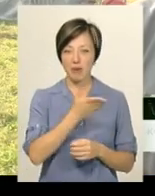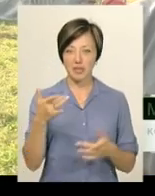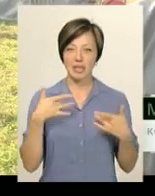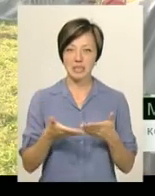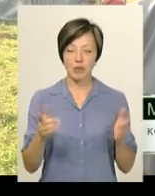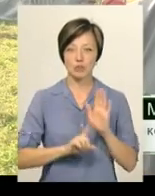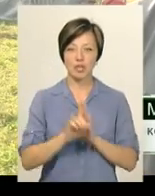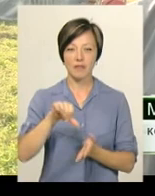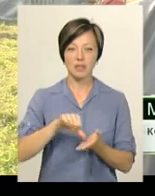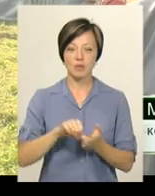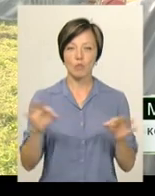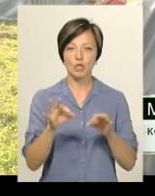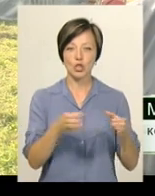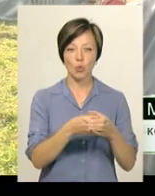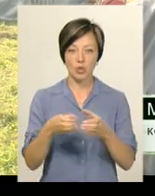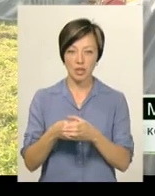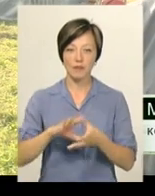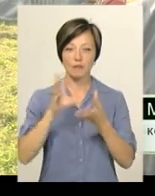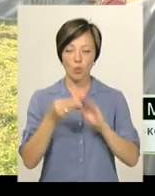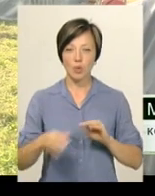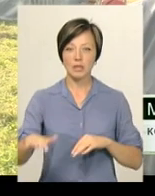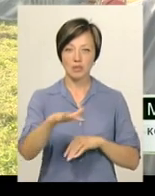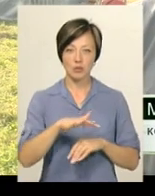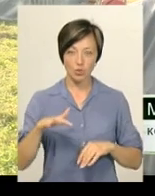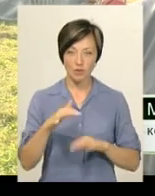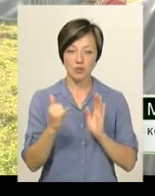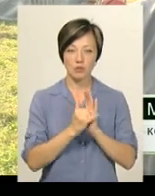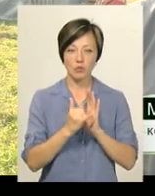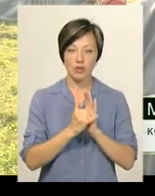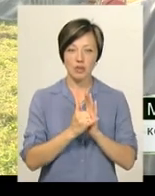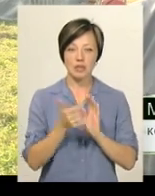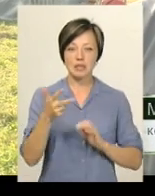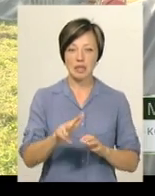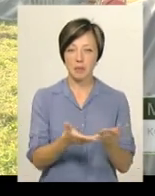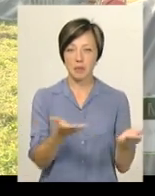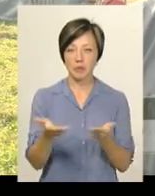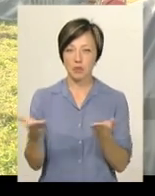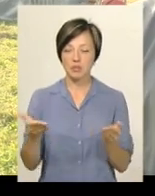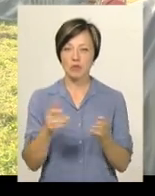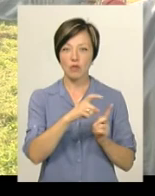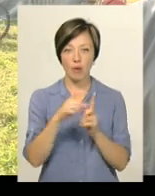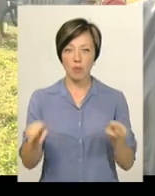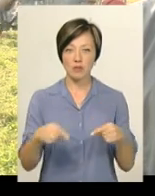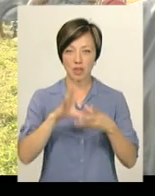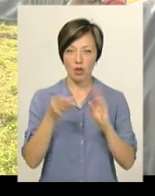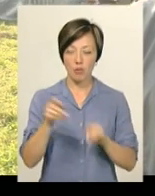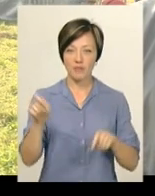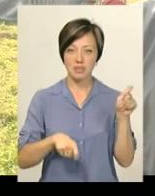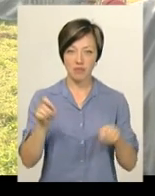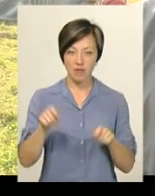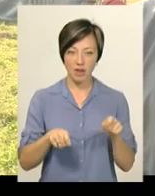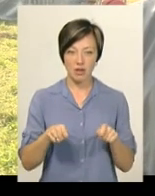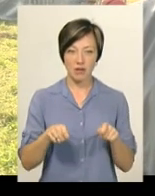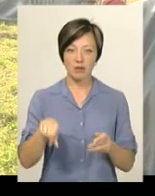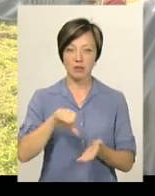почали свій виступ музичні гурти. Усього на території парку встановили три підмостки. За словами організаторів, загалом у фестивалі «Республіка»